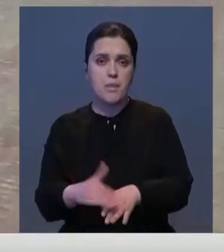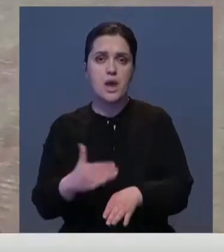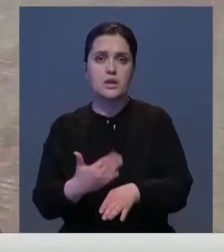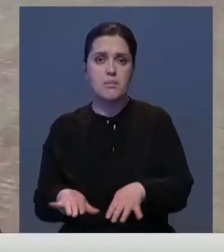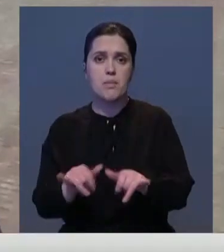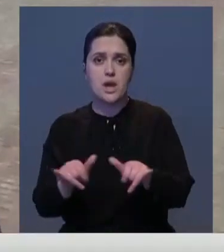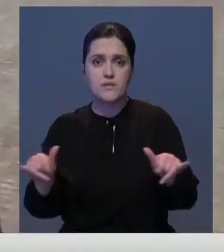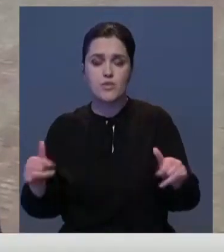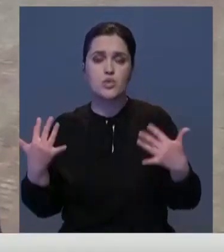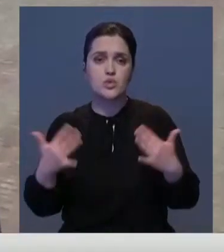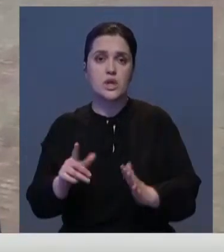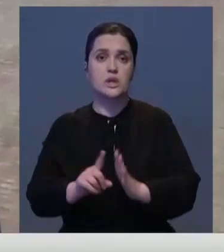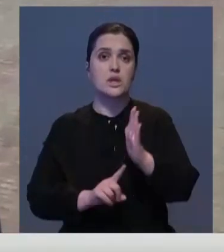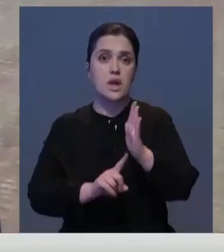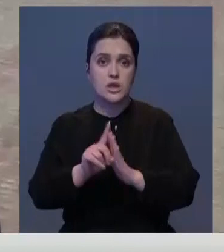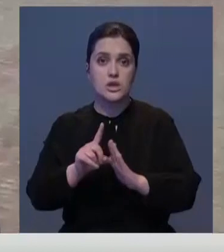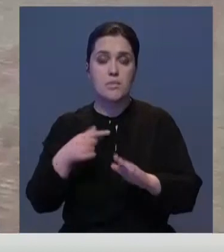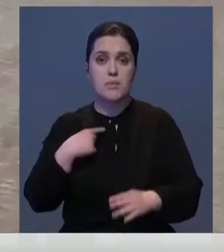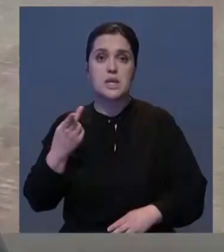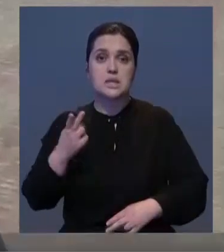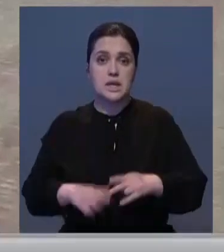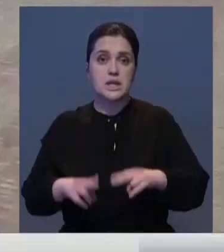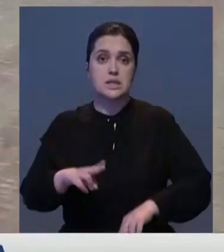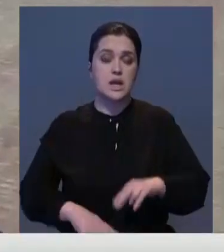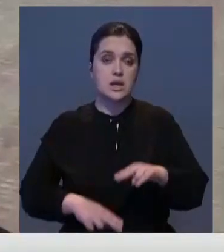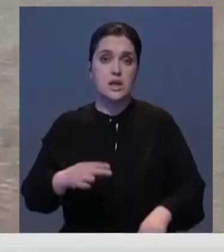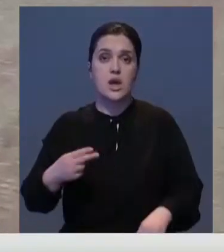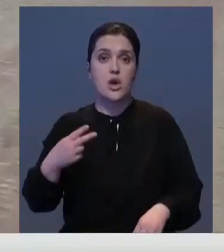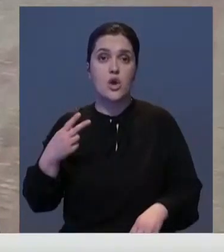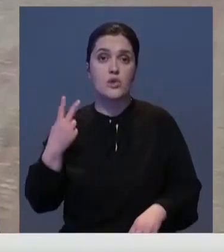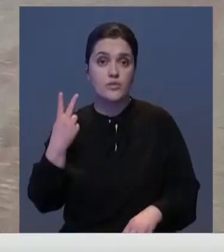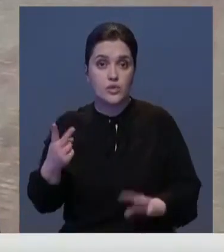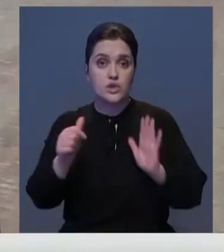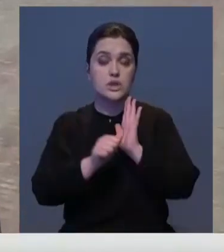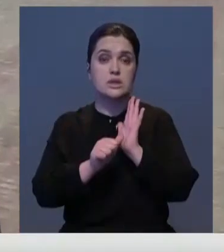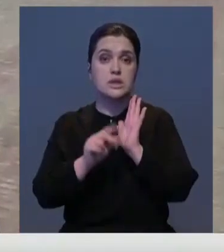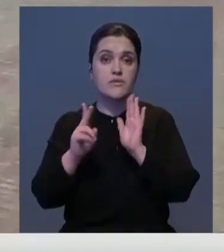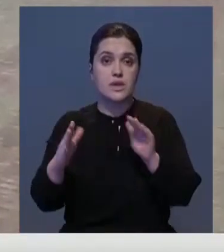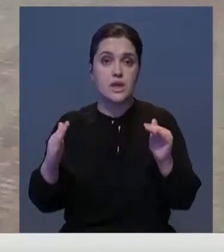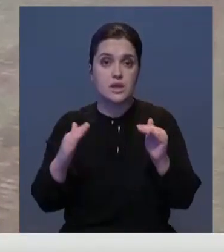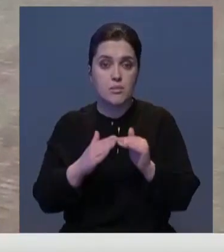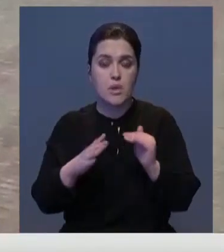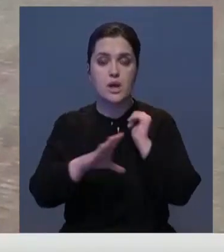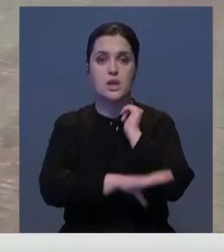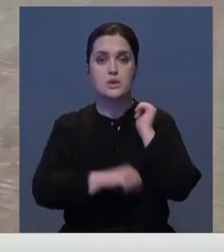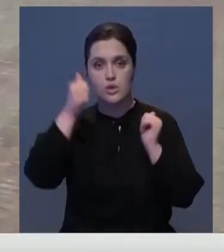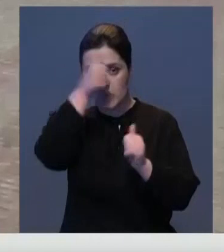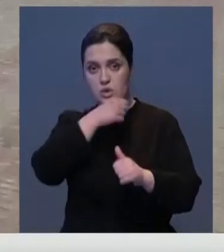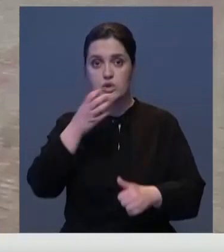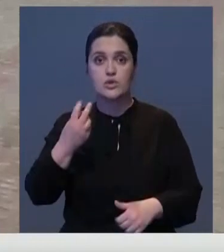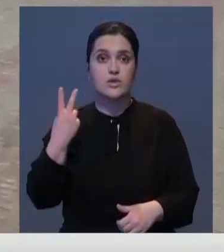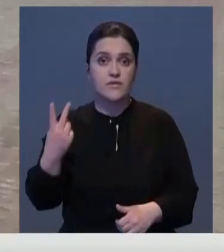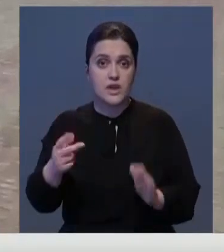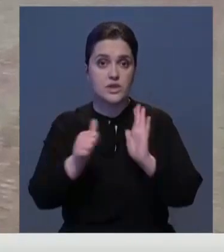мы уже начали. Мы в этом году заканчиваем строительство двух 60-квартирных домов. К концу года еще два 60-квартирных